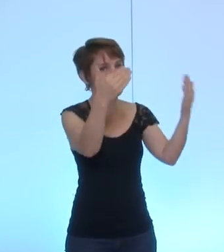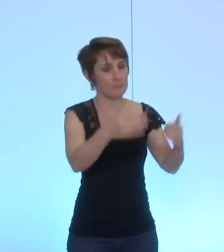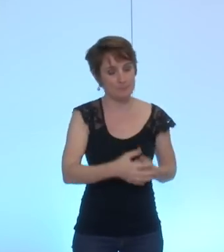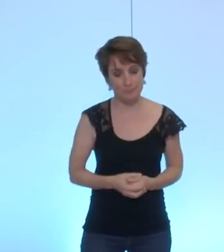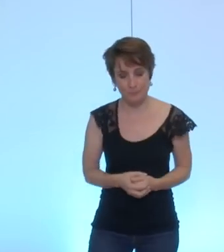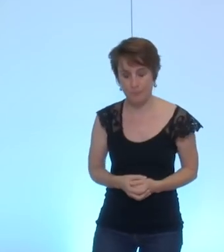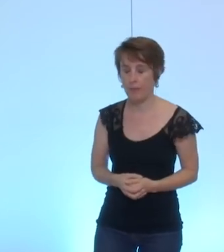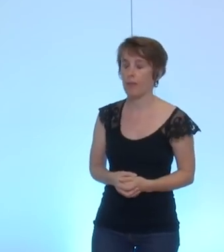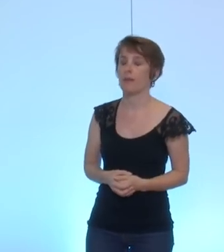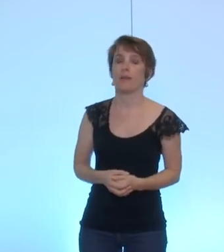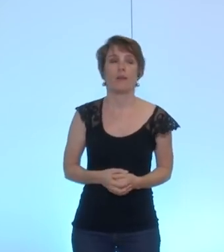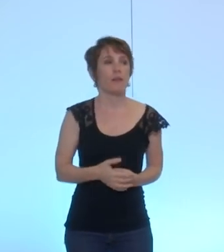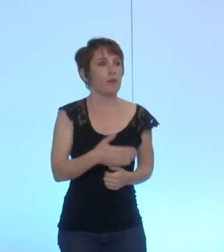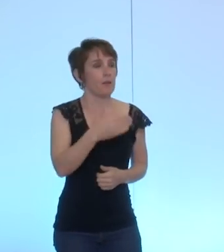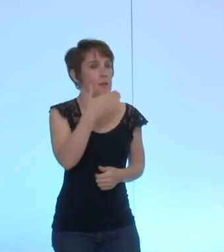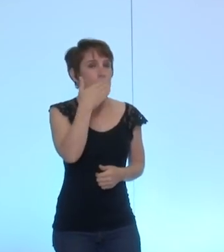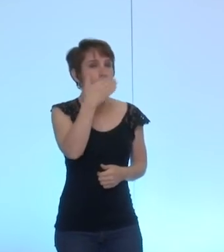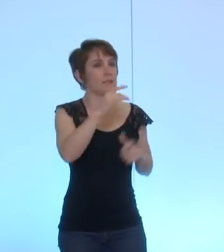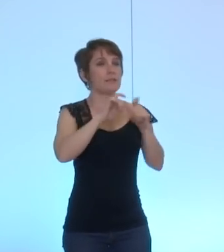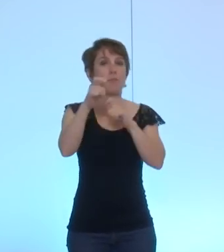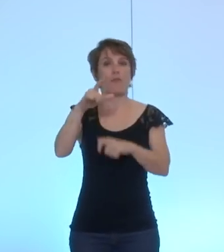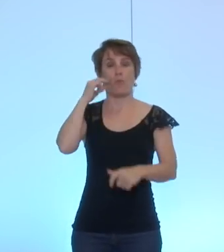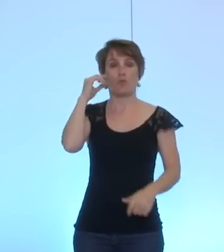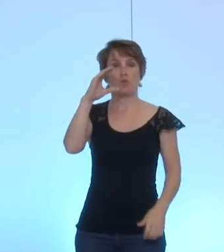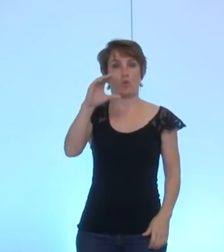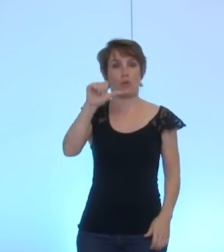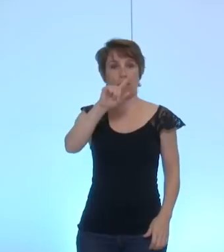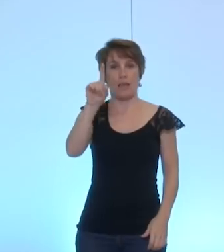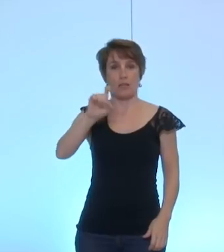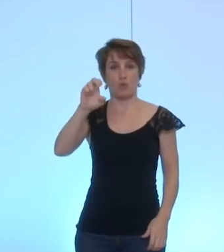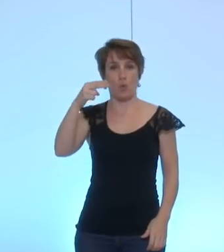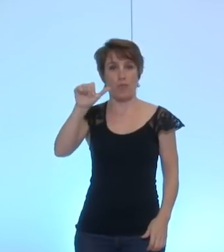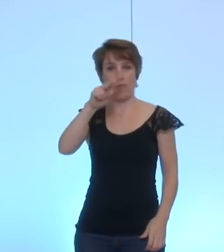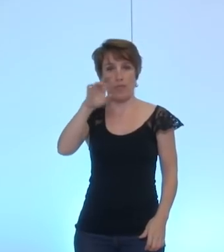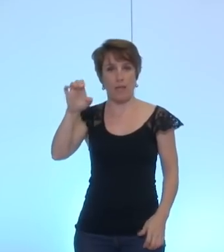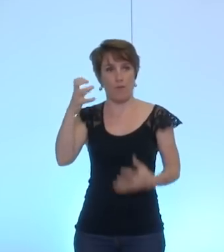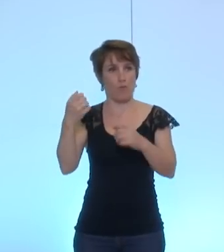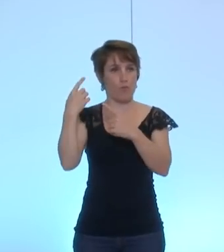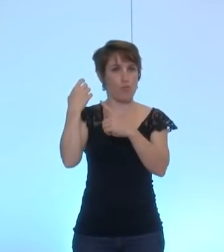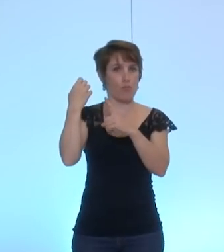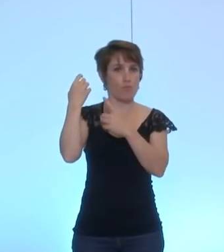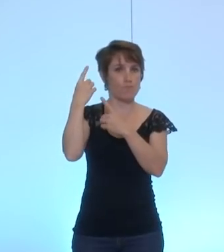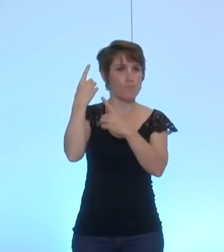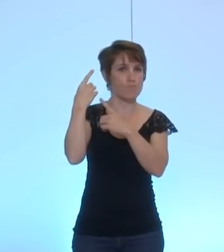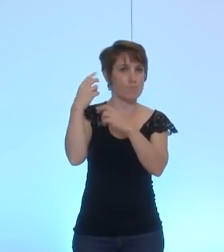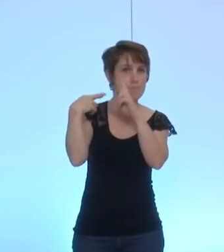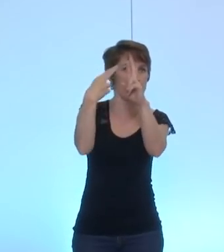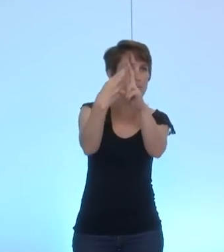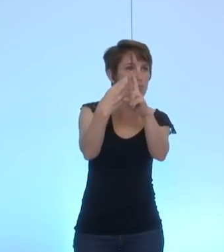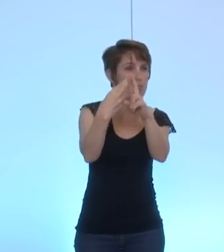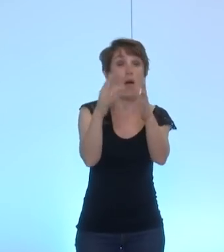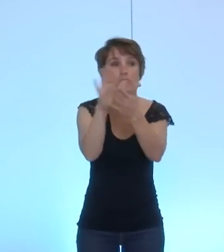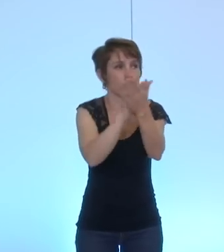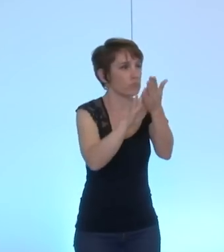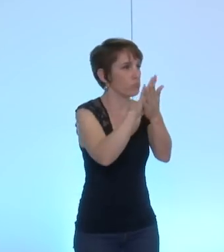Merci M. Bron. M. Cazenave pour la défense des amendements. Ah pardon, parce que moi j'avais